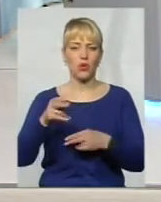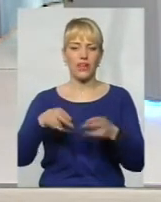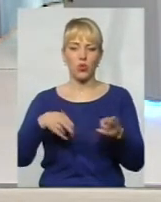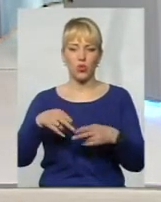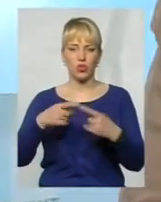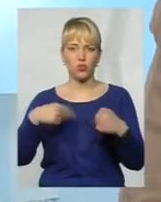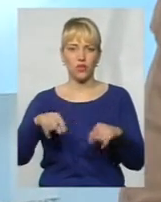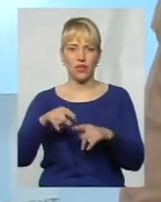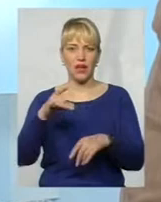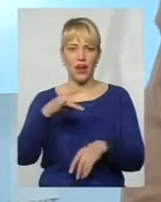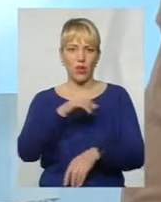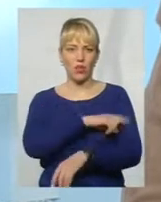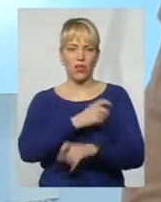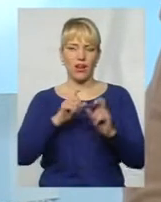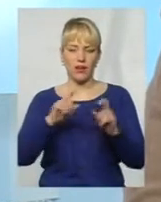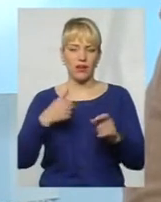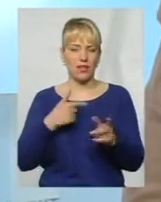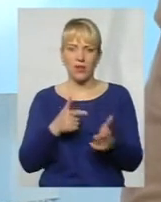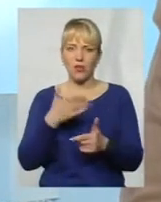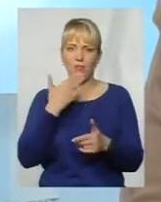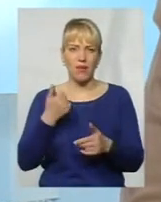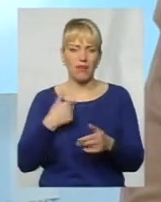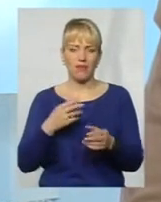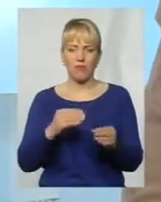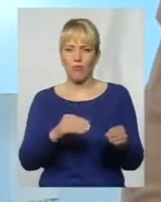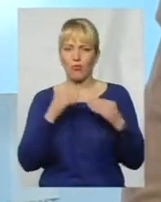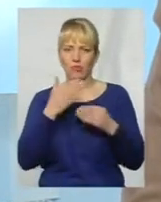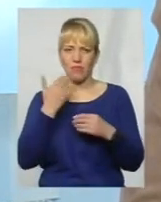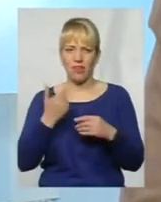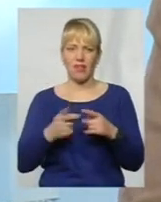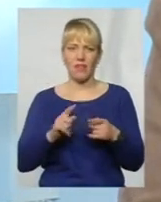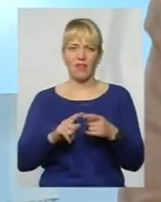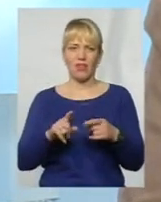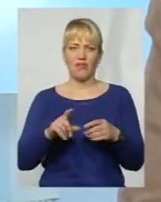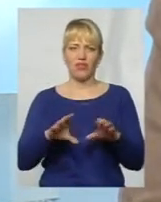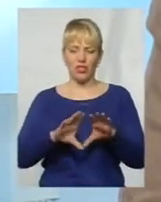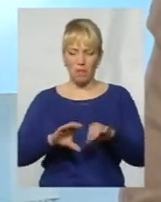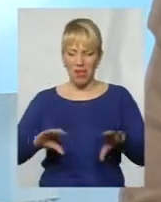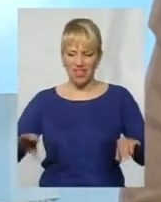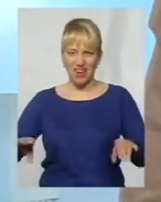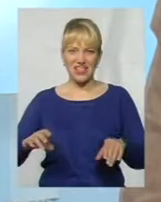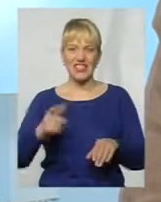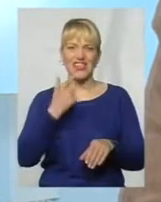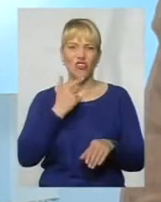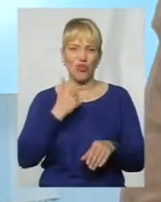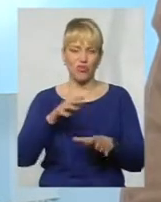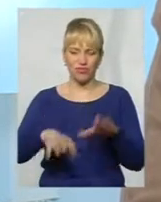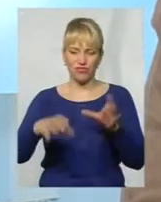Правда, нам ще ніхто там не підготовив, ні постелі, нічого, були матраси криваві, подушки криваві, так як хірургічне відділення.